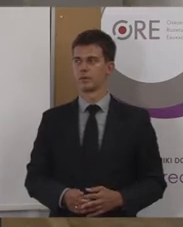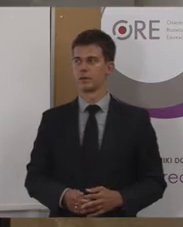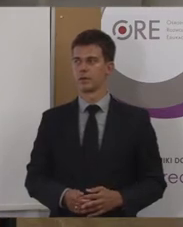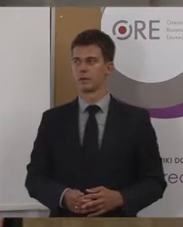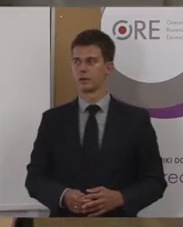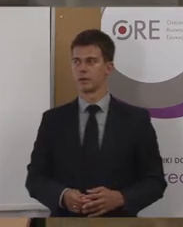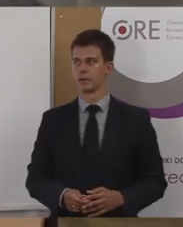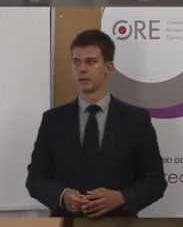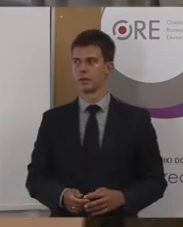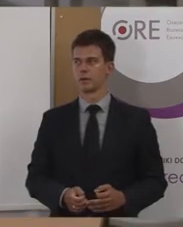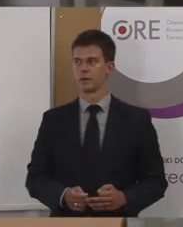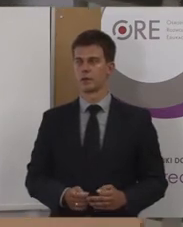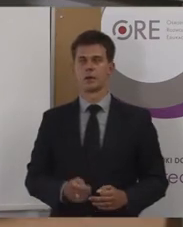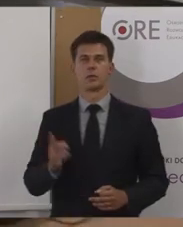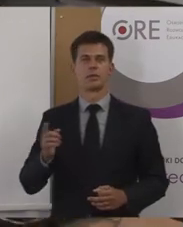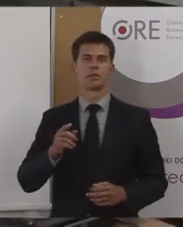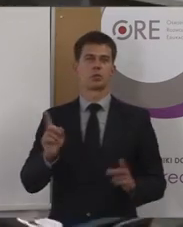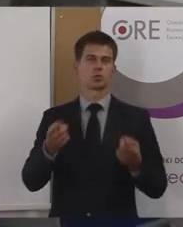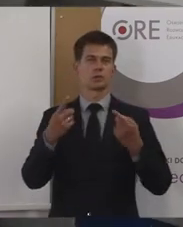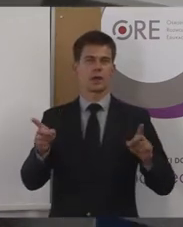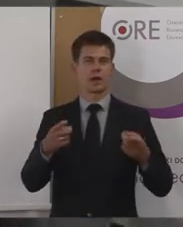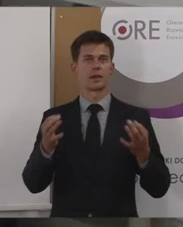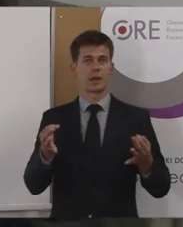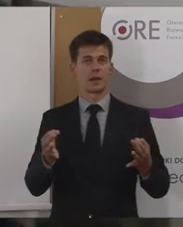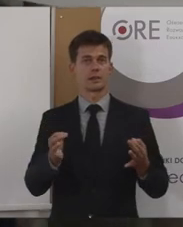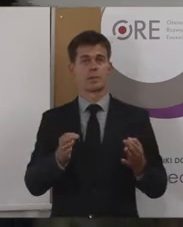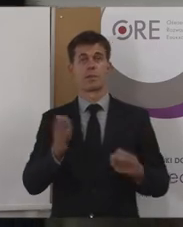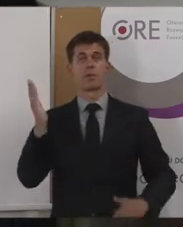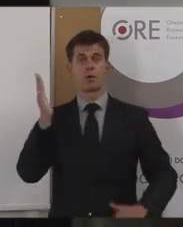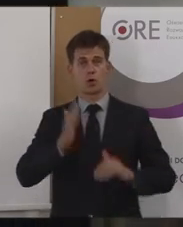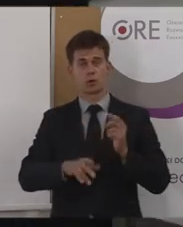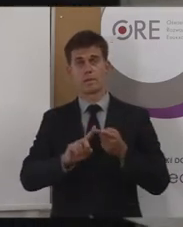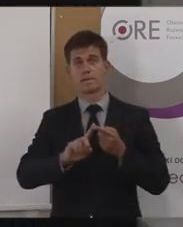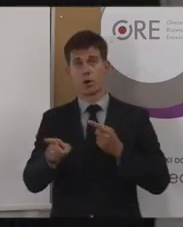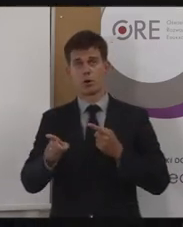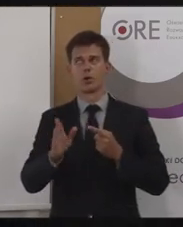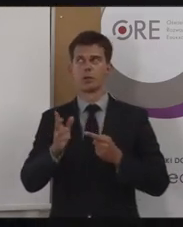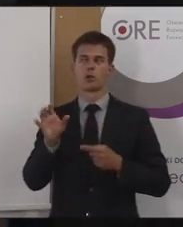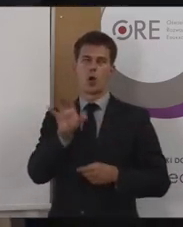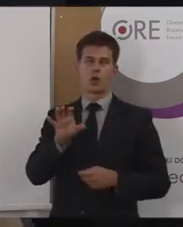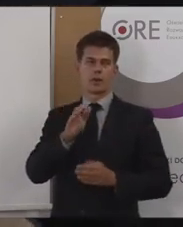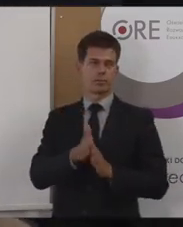Jak się skończy ten krótki fragment, proszę uważnie oglądać i słuchać, bo zadam kilka pytań.